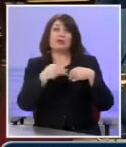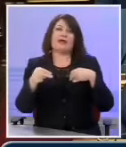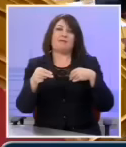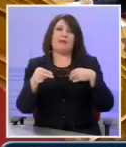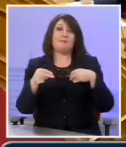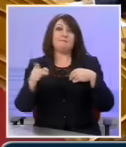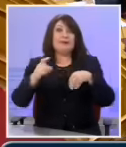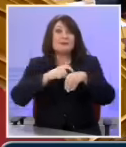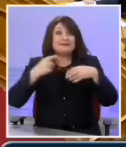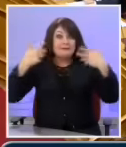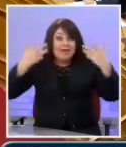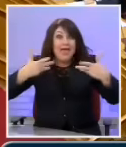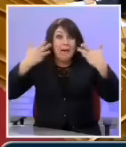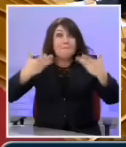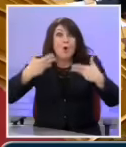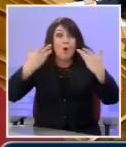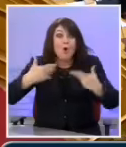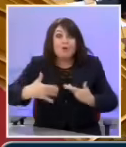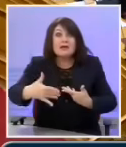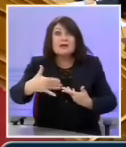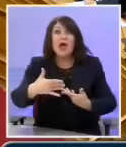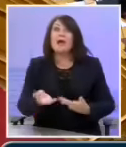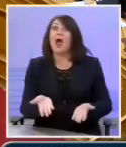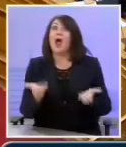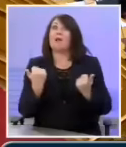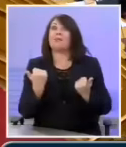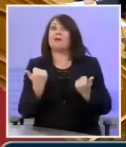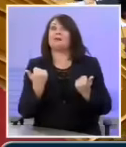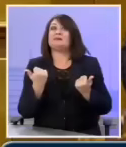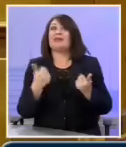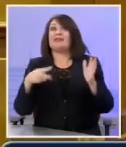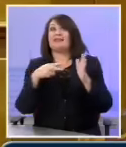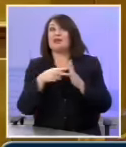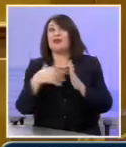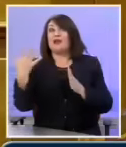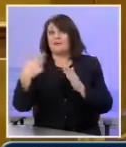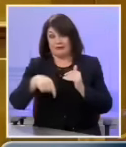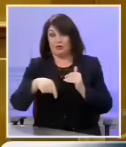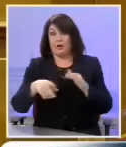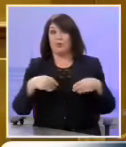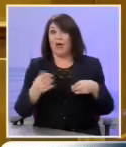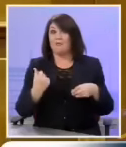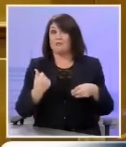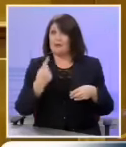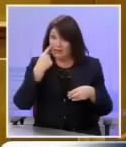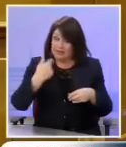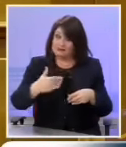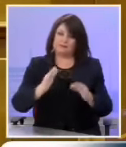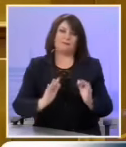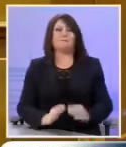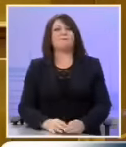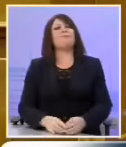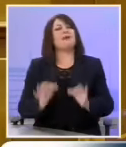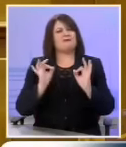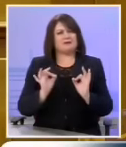απολογηθείτε κάποτε ιστορικά εάν δεν το δεχθείτε εν έτη 2015. Και βεβαίως